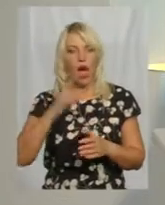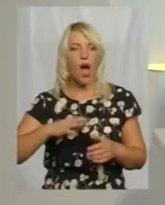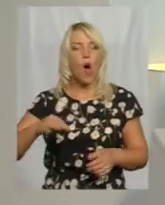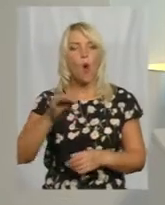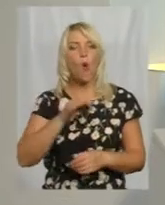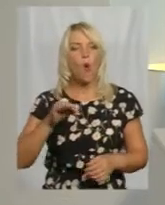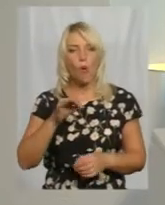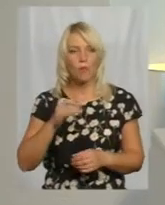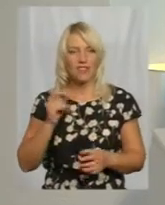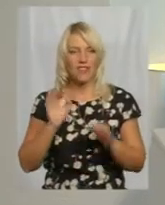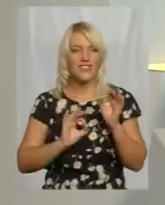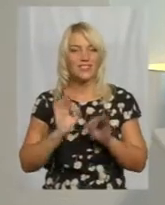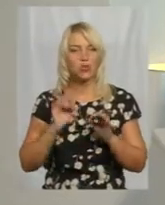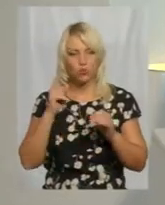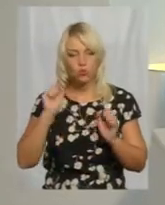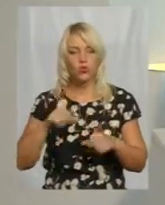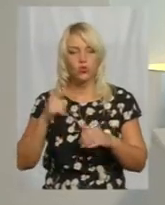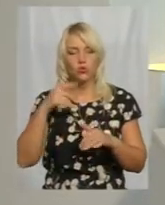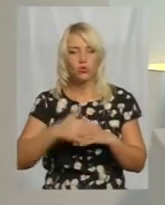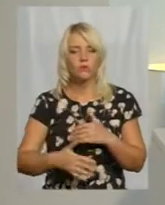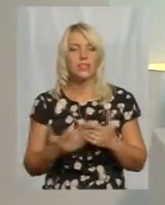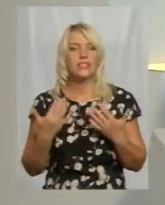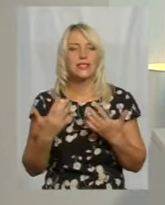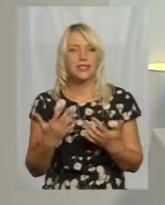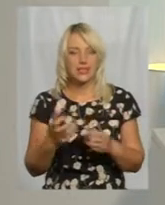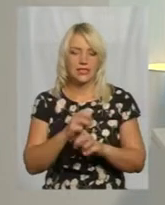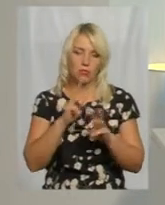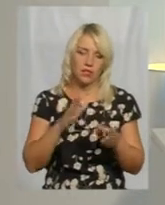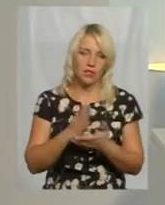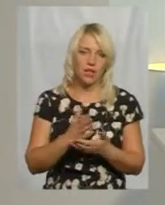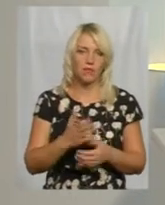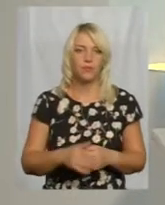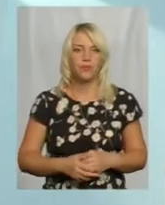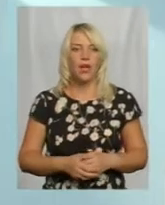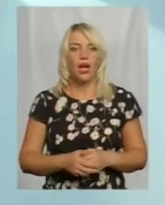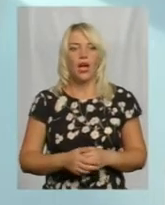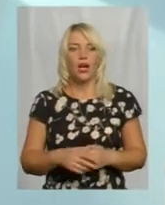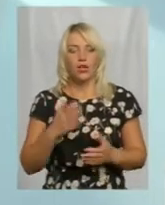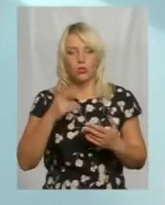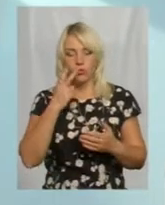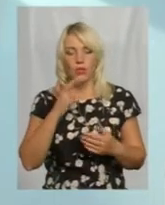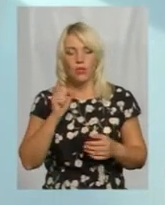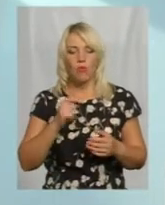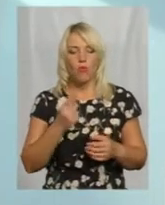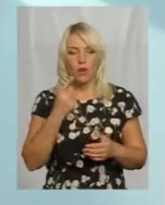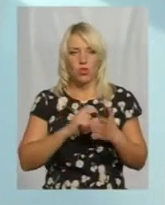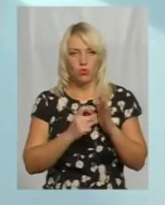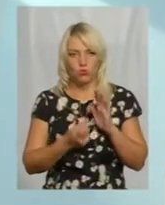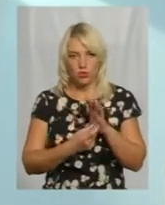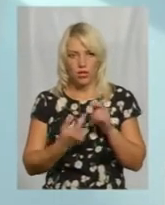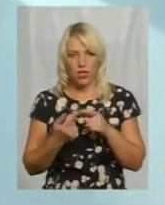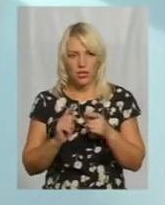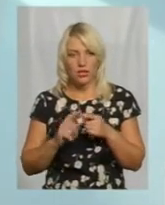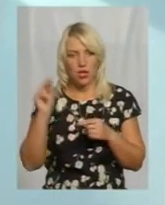відсотках можна визначити, наскільки загалом забезпечені і які класи? Якщо подивимося по кількості учнів першої класи, їх десь у